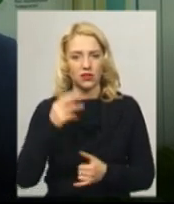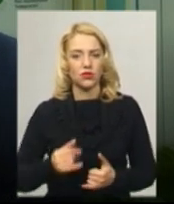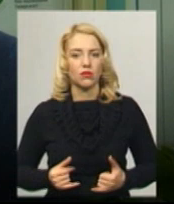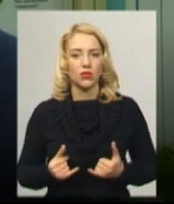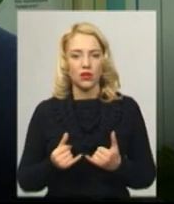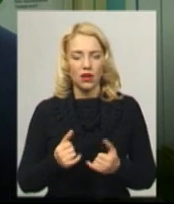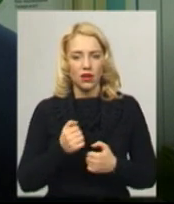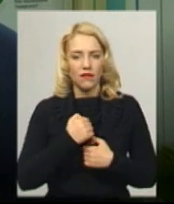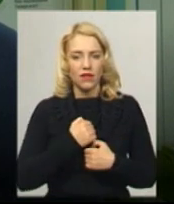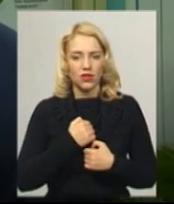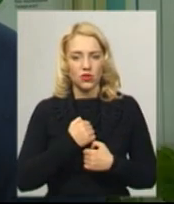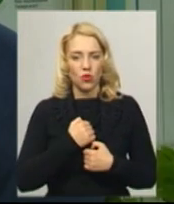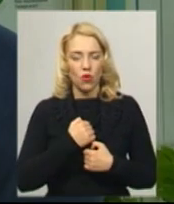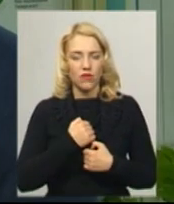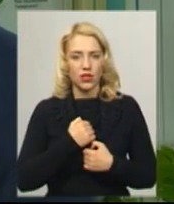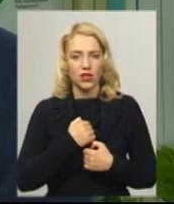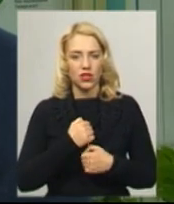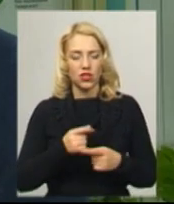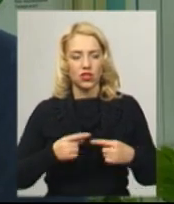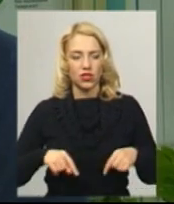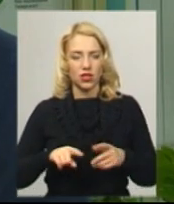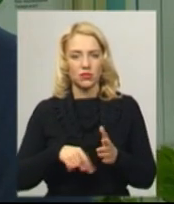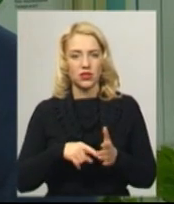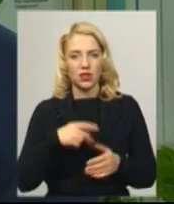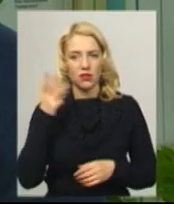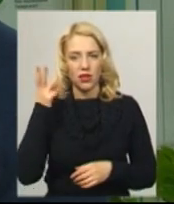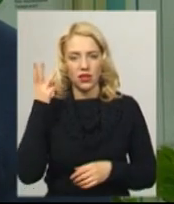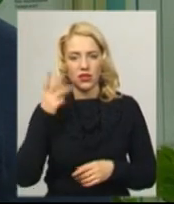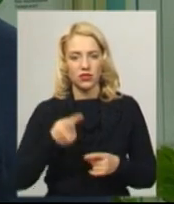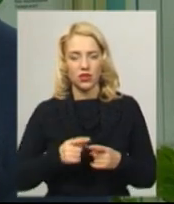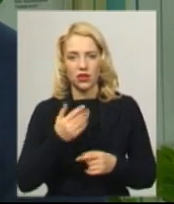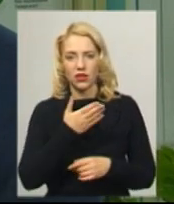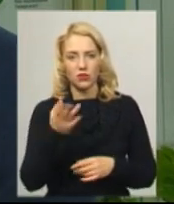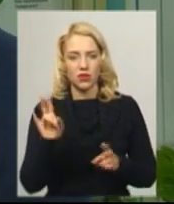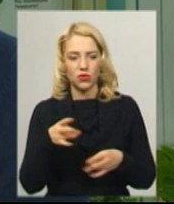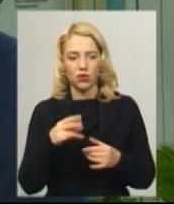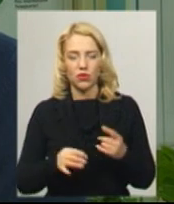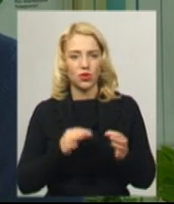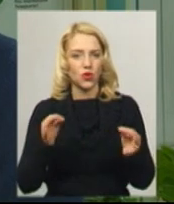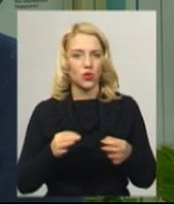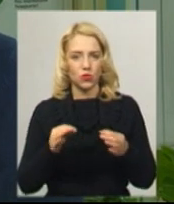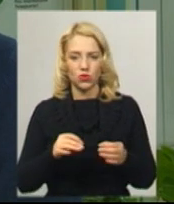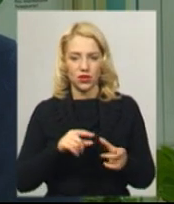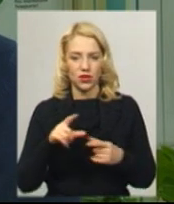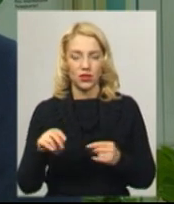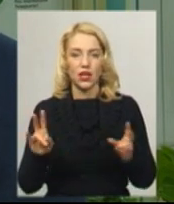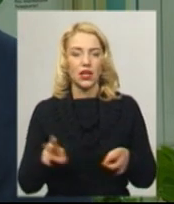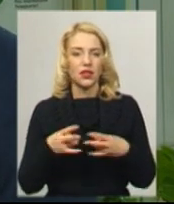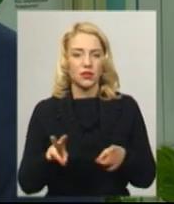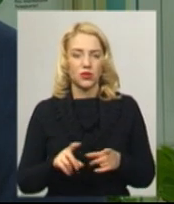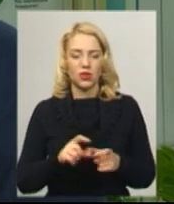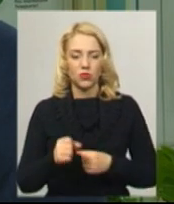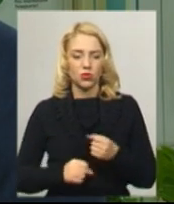військових частин міста Хмельницького. Їм не потрібно нікуди їхати, не потрібно добратися до